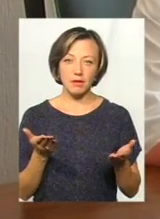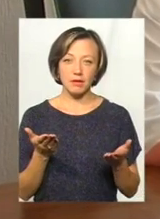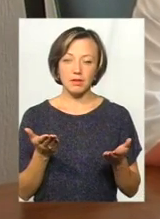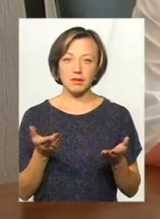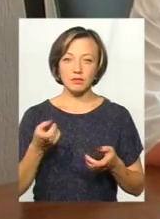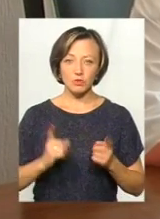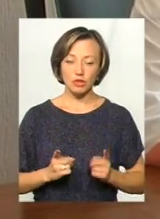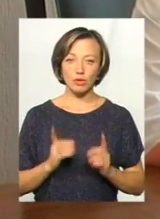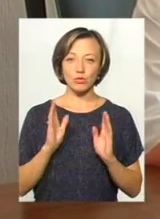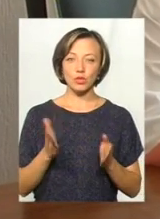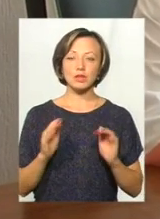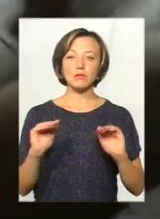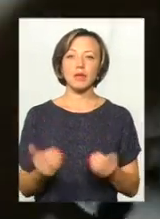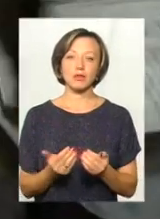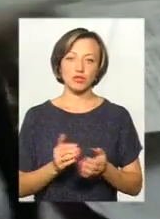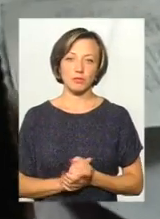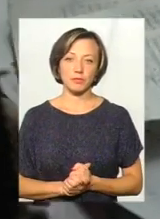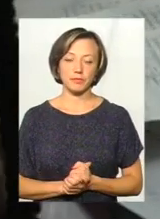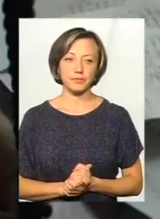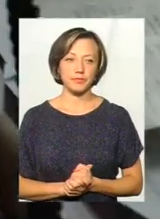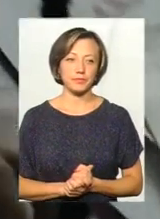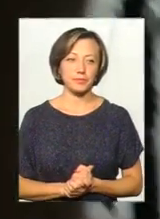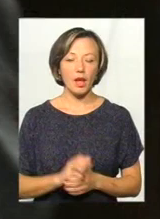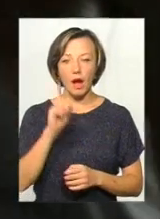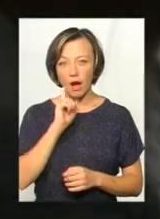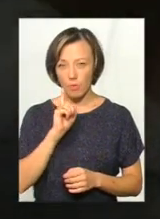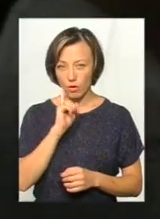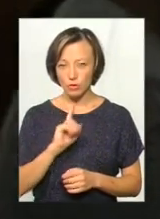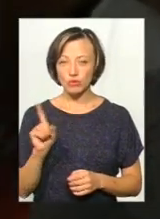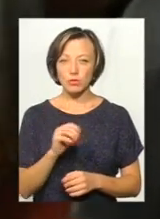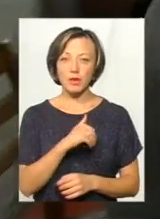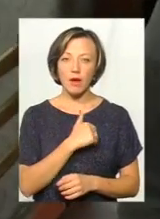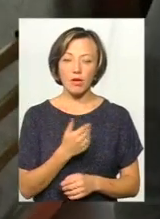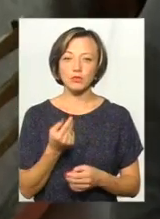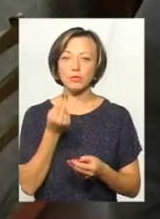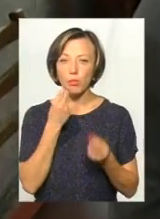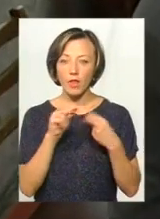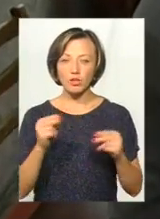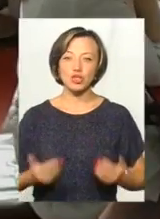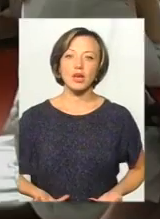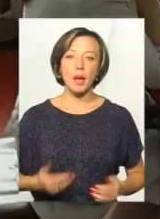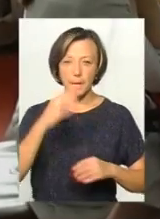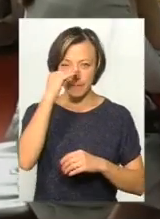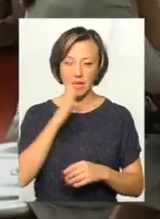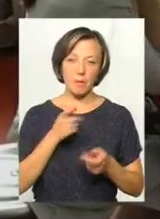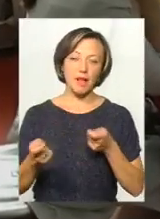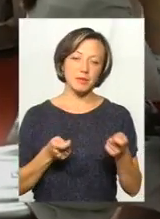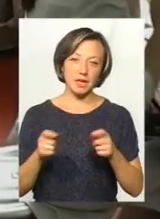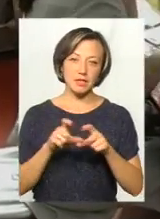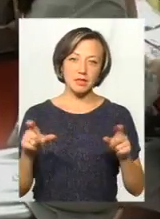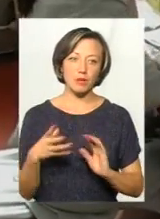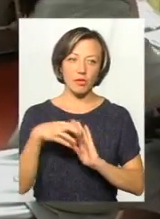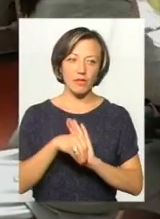воно, звичайно, буде зменшене до мінімуму. А поки що, аби хоч якось полегшити життя батькам, адміністрація закладу